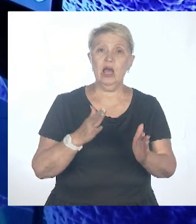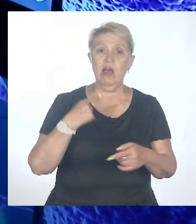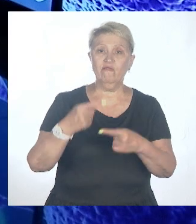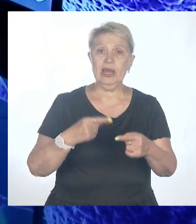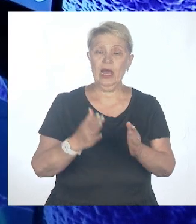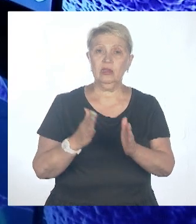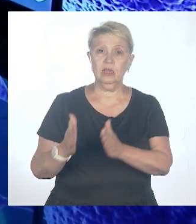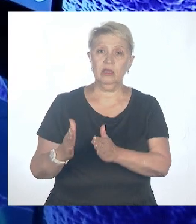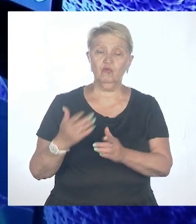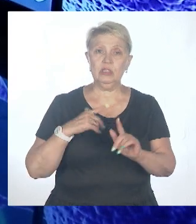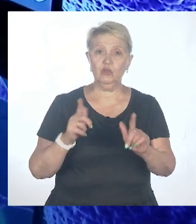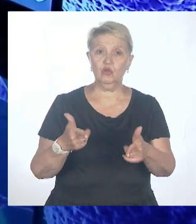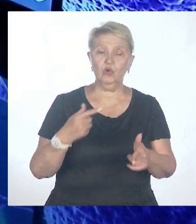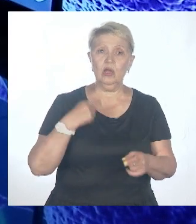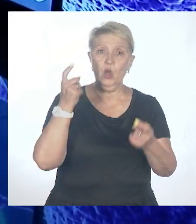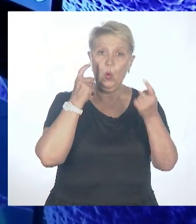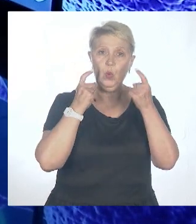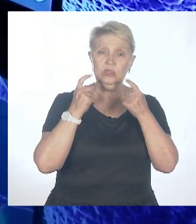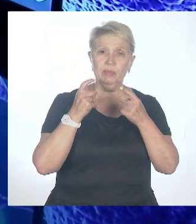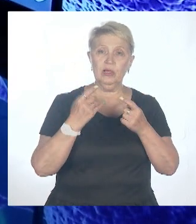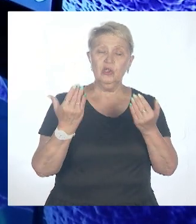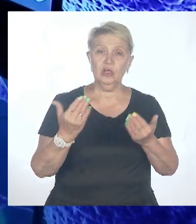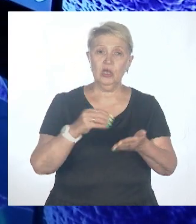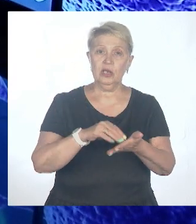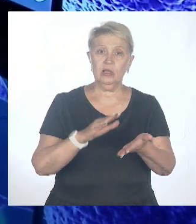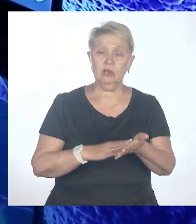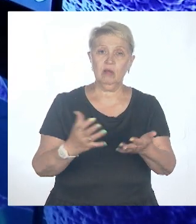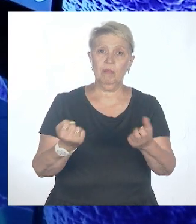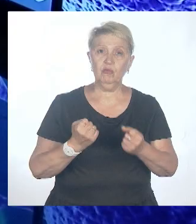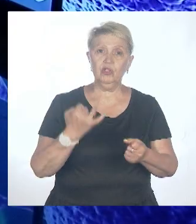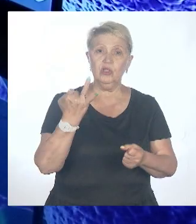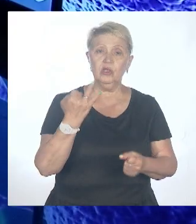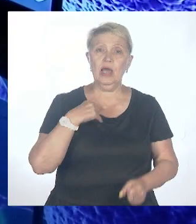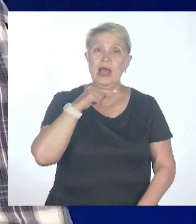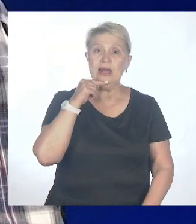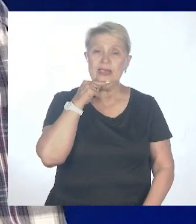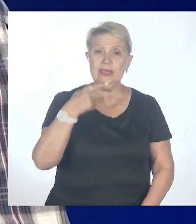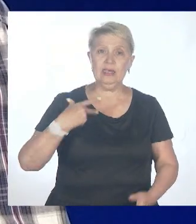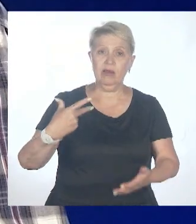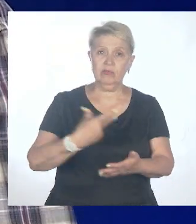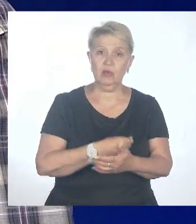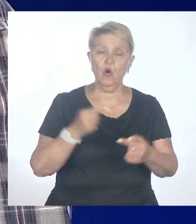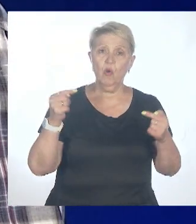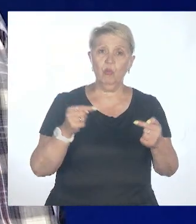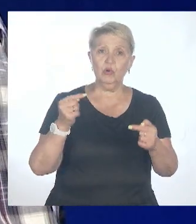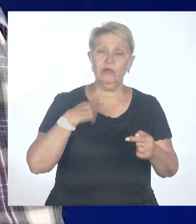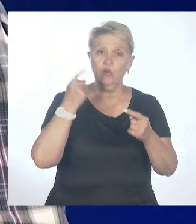ОСПы. И сейчас уже пошли работы, что регистрацию получат и российская в том числе вакцина против ОСПа обезьян.